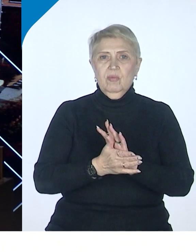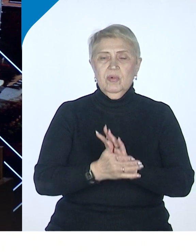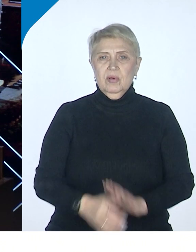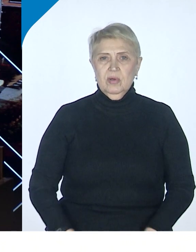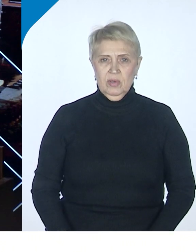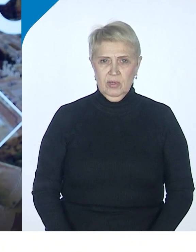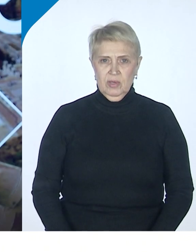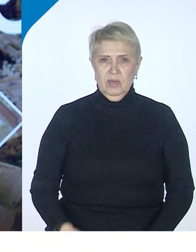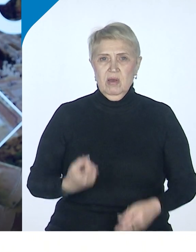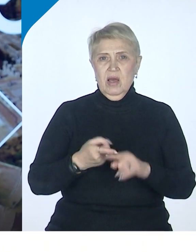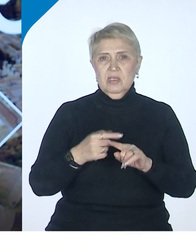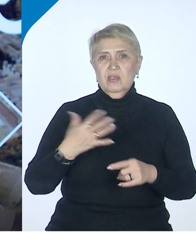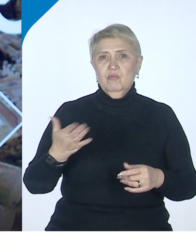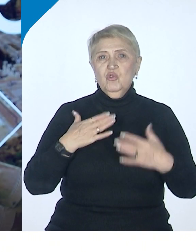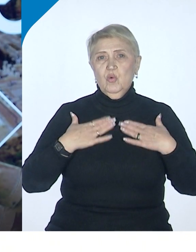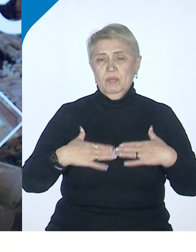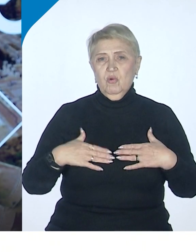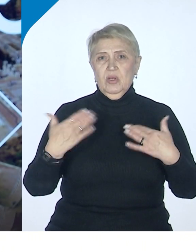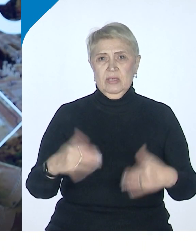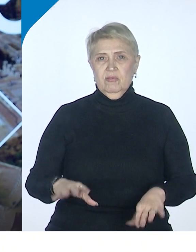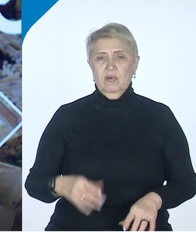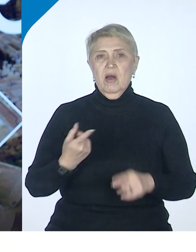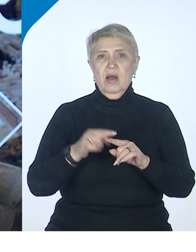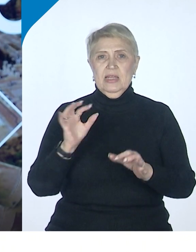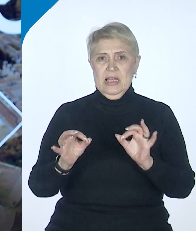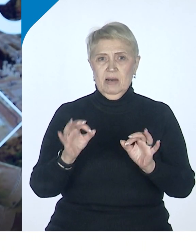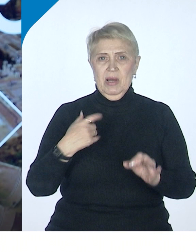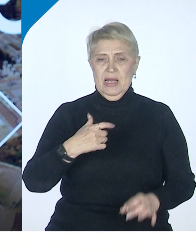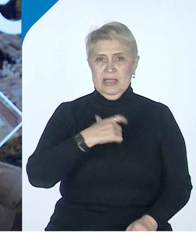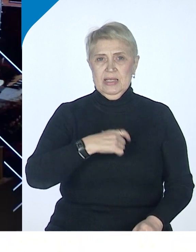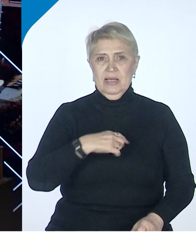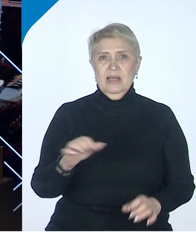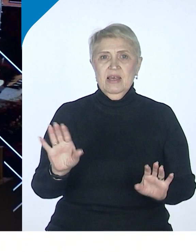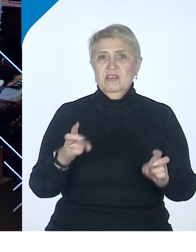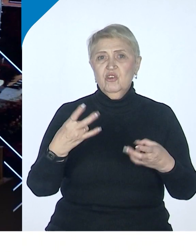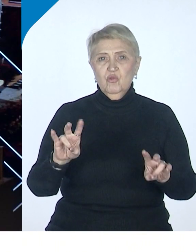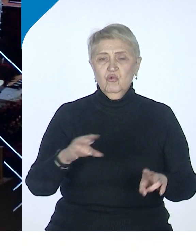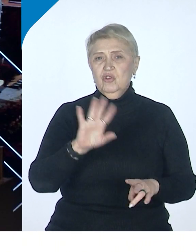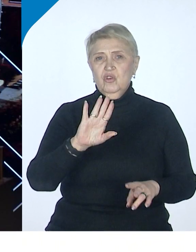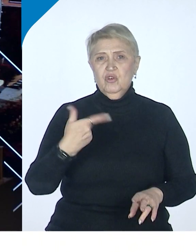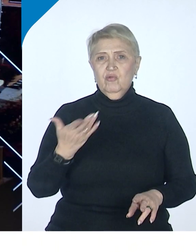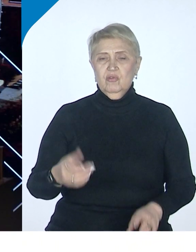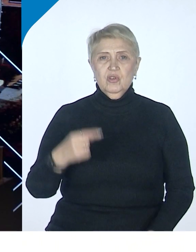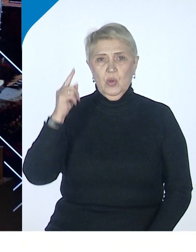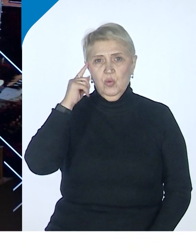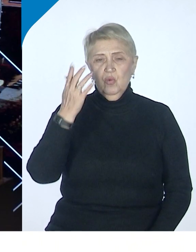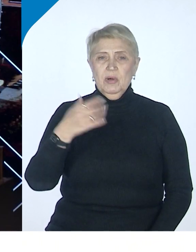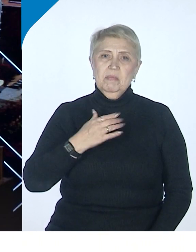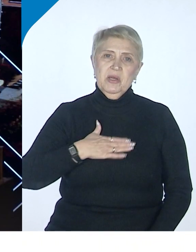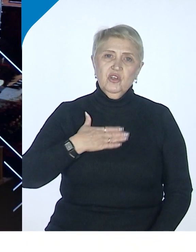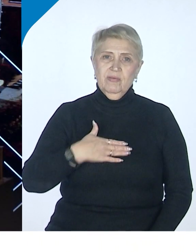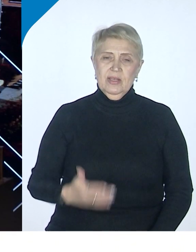просто надо как бы смириться и не пытаться на это посевать. Это нормальное состояние, не надо комплексовать по этому поводу, и не надо